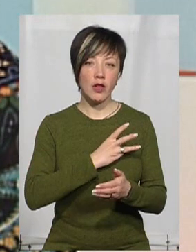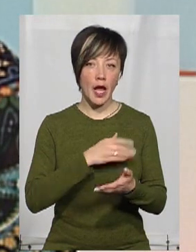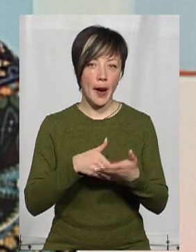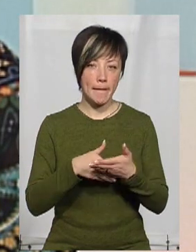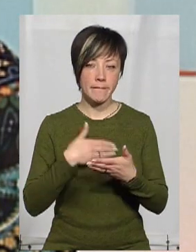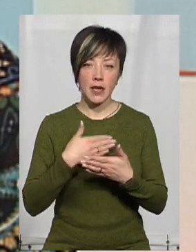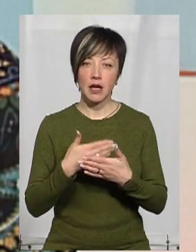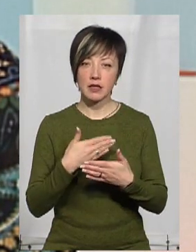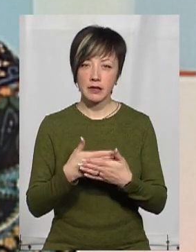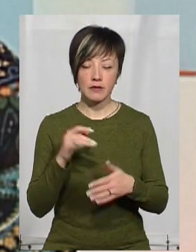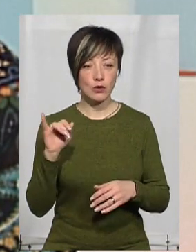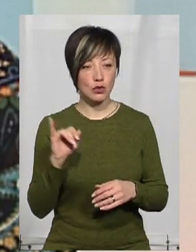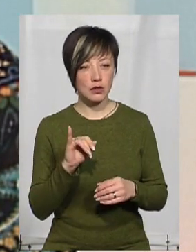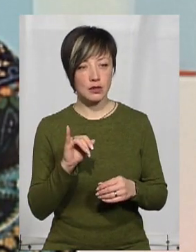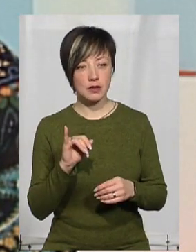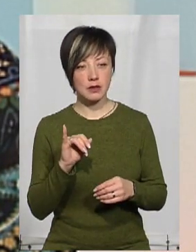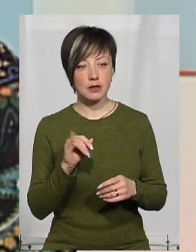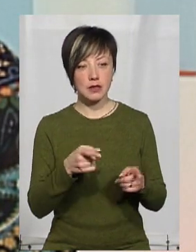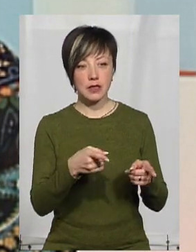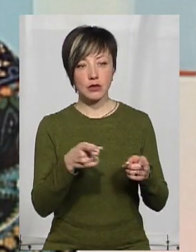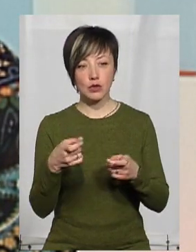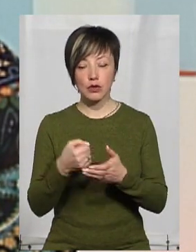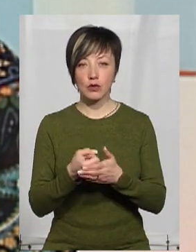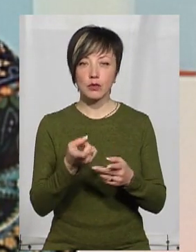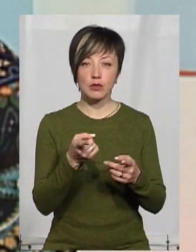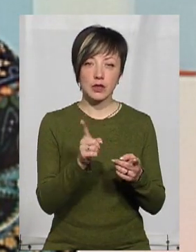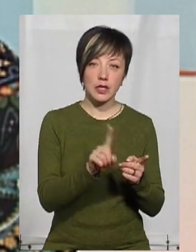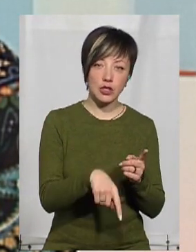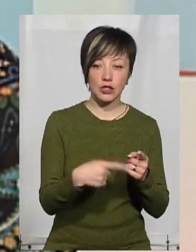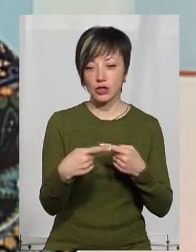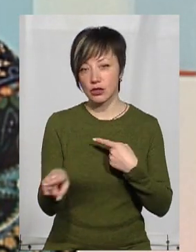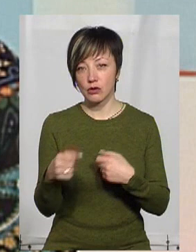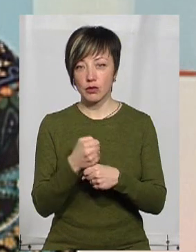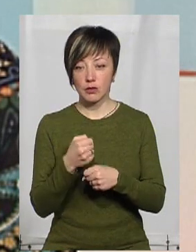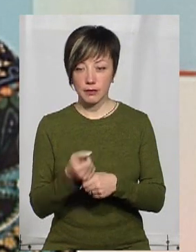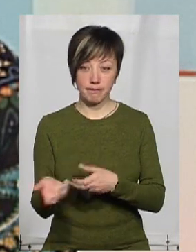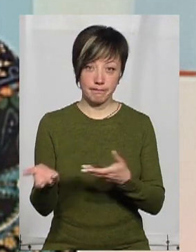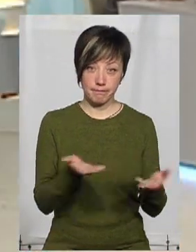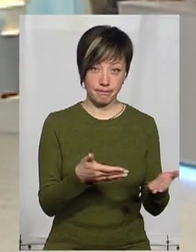і залучаємо до тих чи інших робіт.